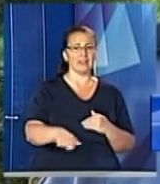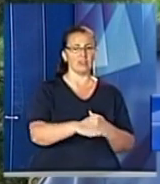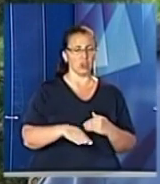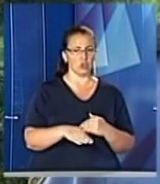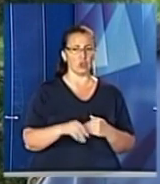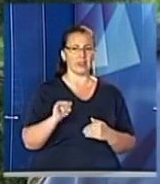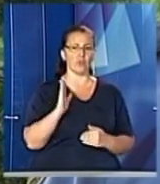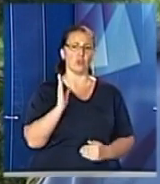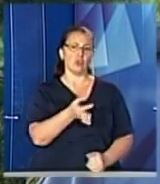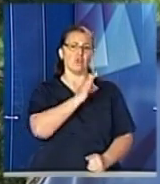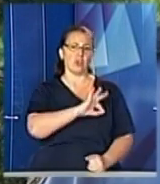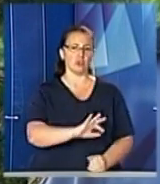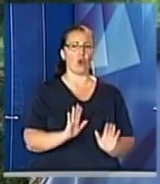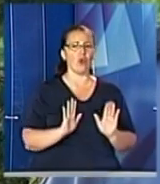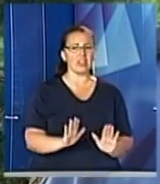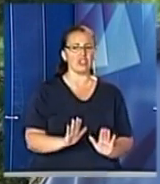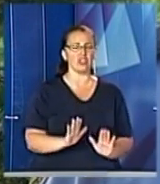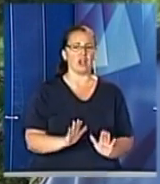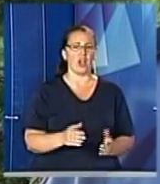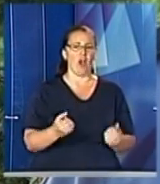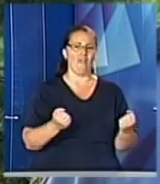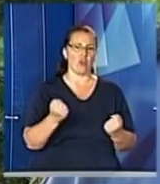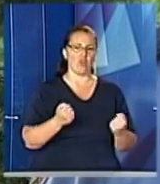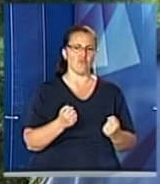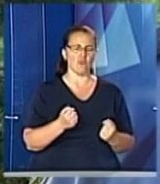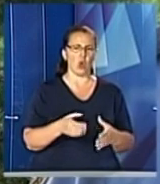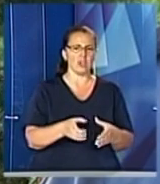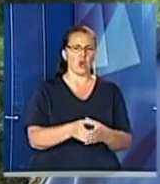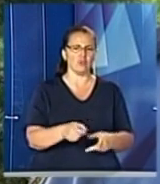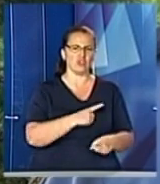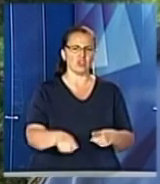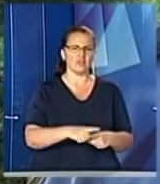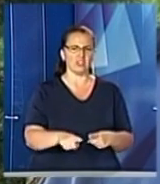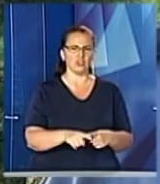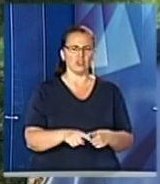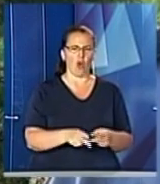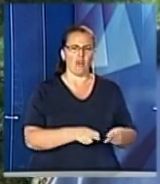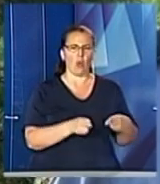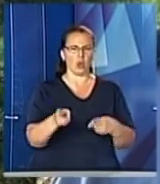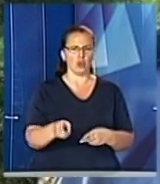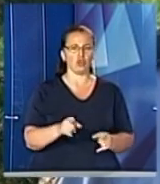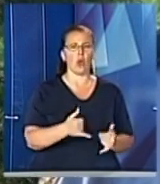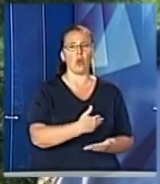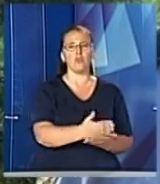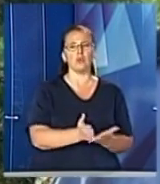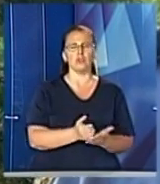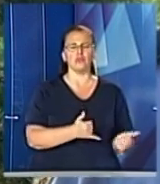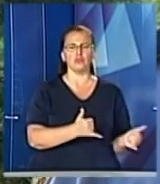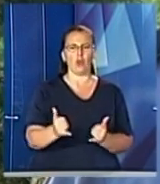будуть використовуватися лише в роботі груп швидкого реагування, які обслуговують у нас населення. В основному це